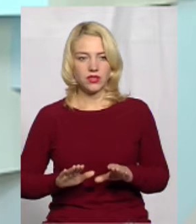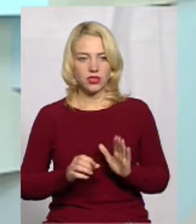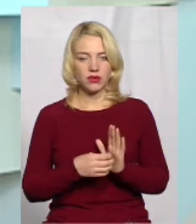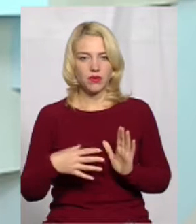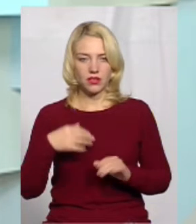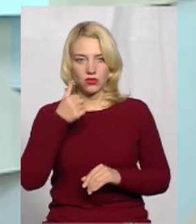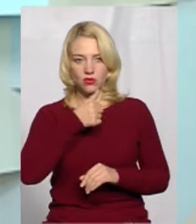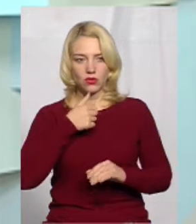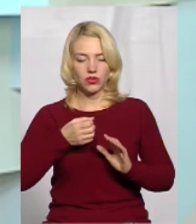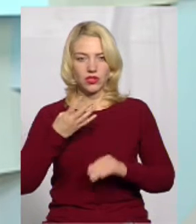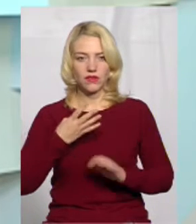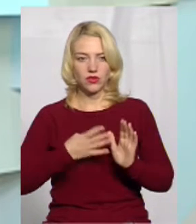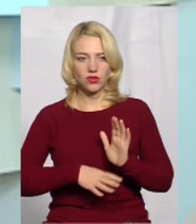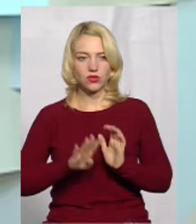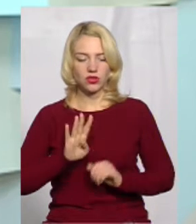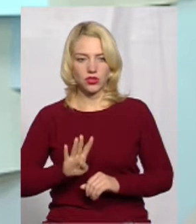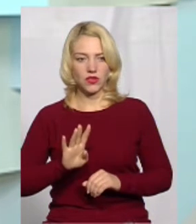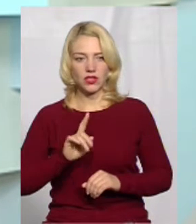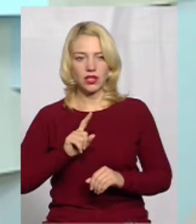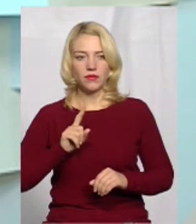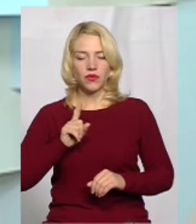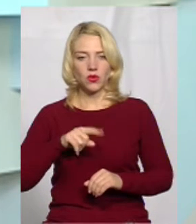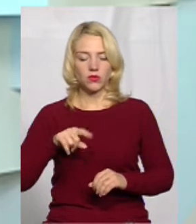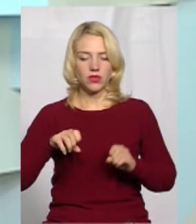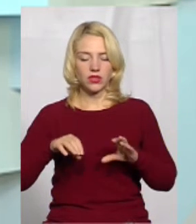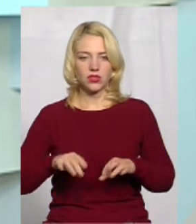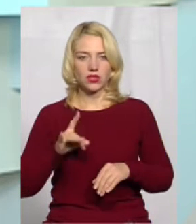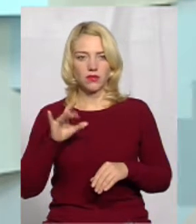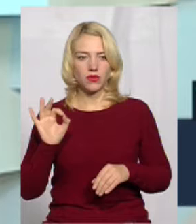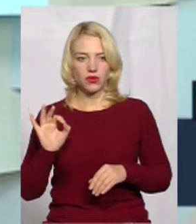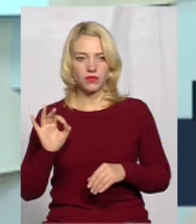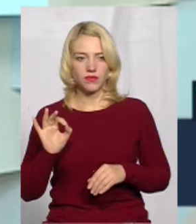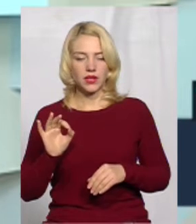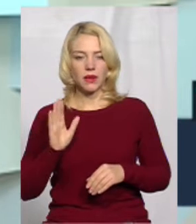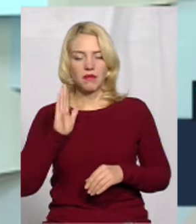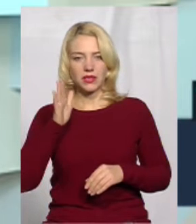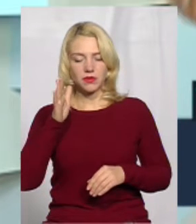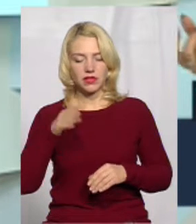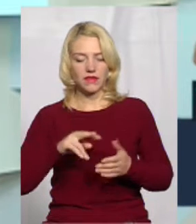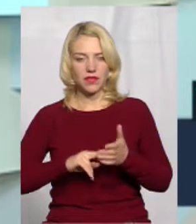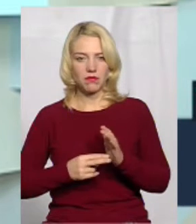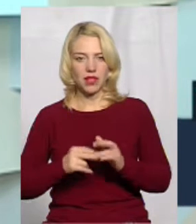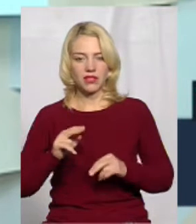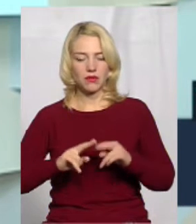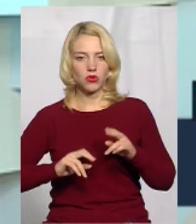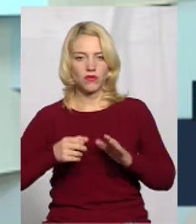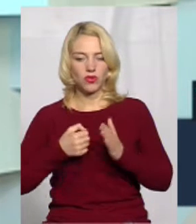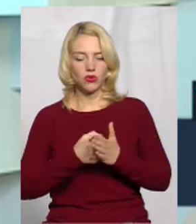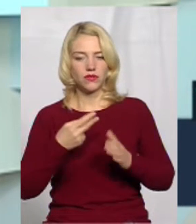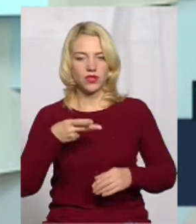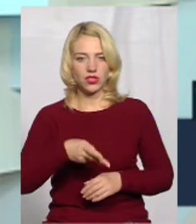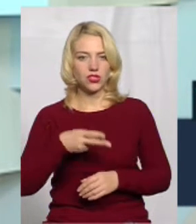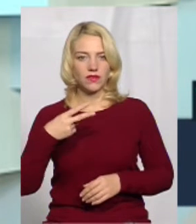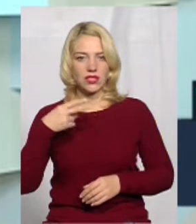2015 року, 94-те номер рішення, про перспективний план забудови до 2020